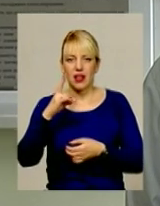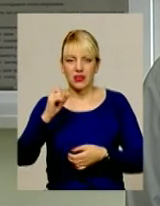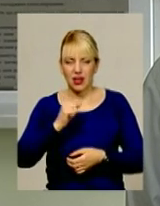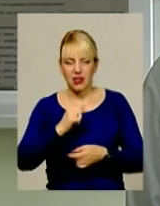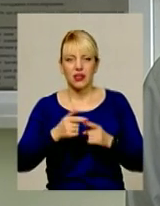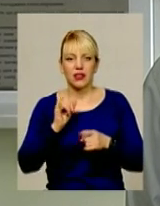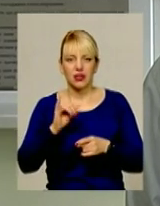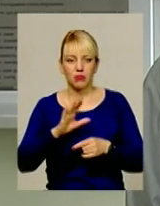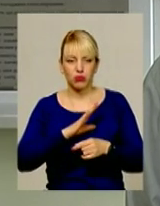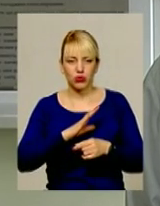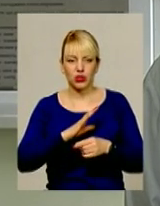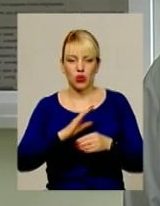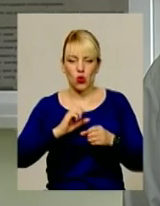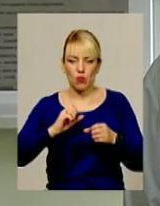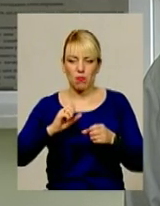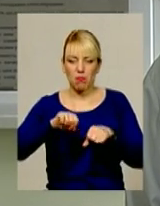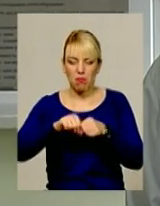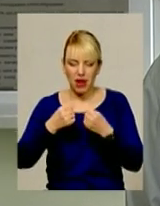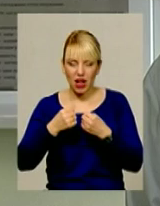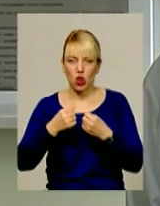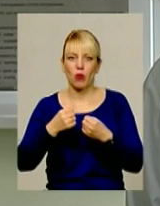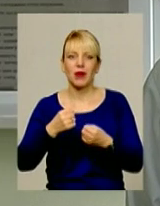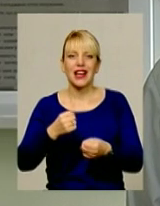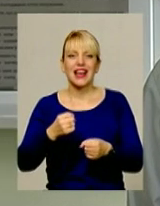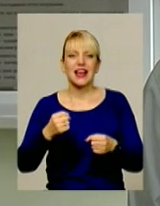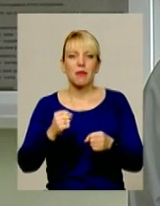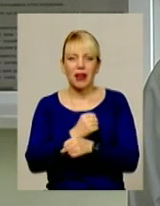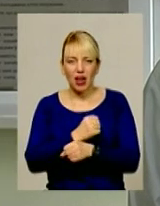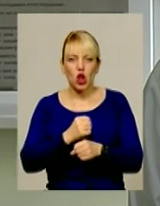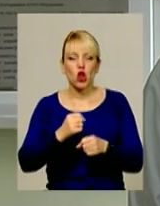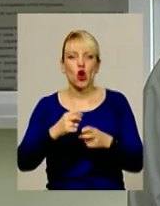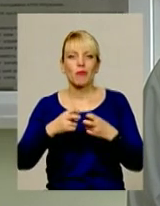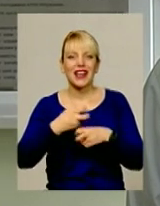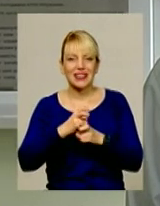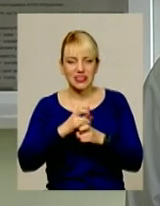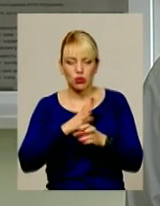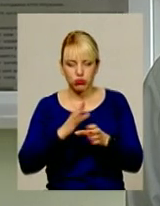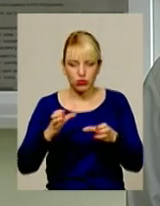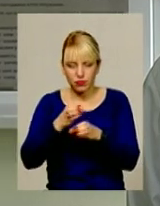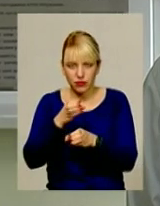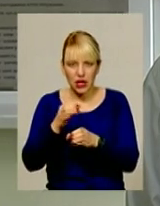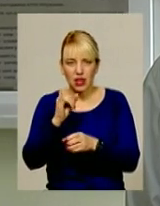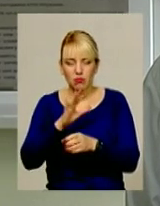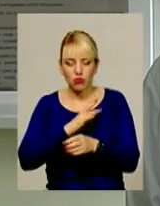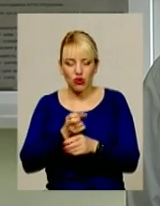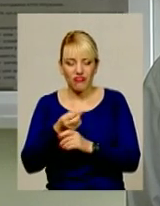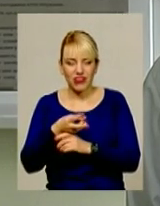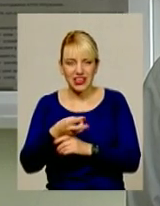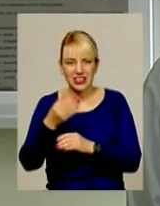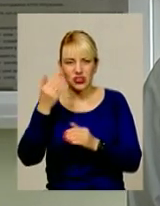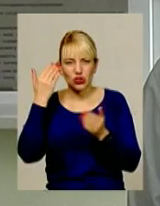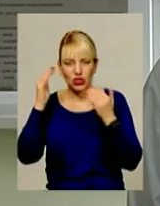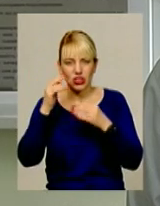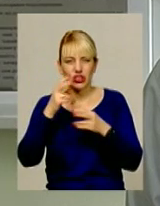лобної кістки, обрано кісткові уламки лобної пазухи і було видалено сторонні тіла,